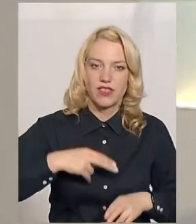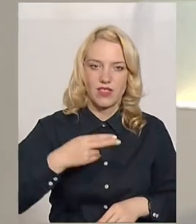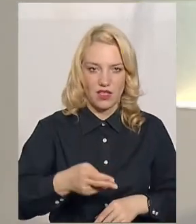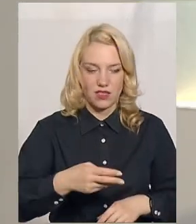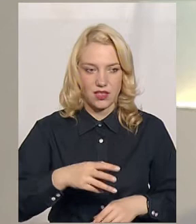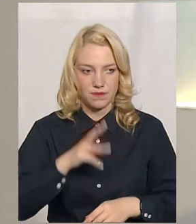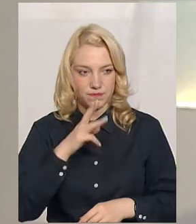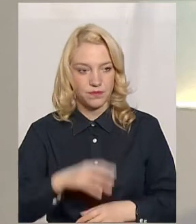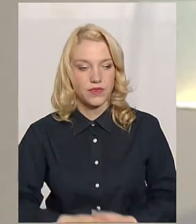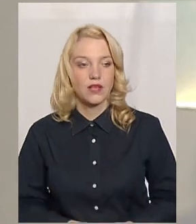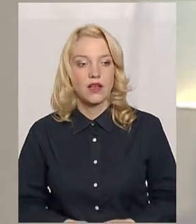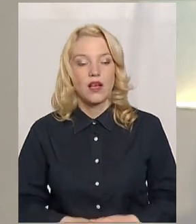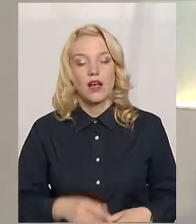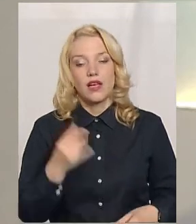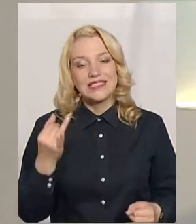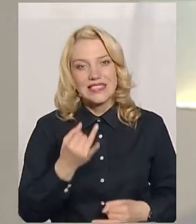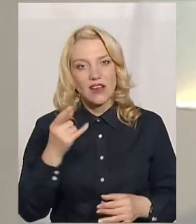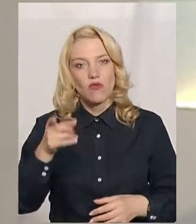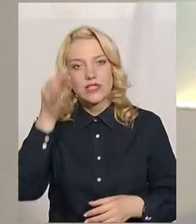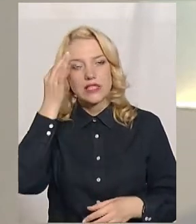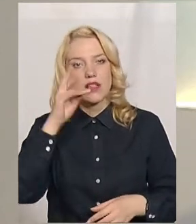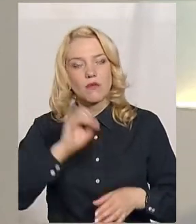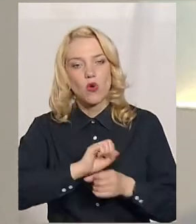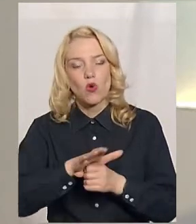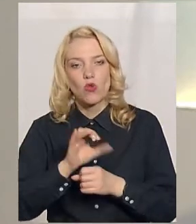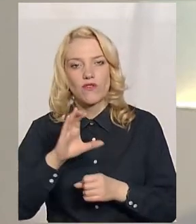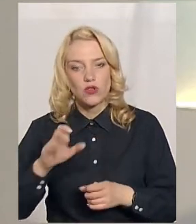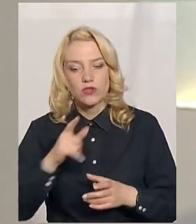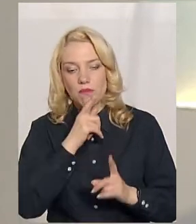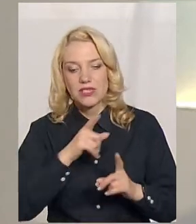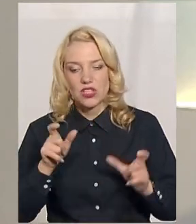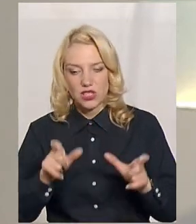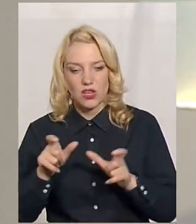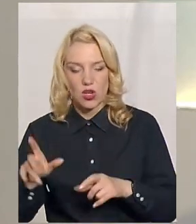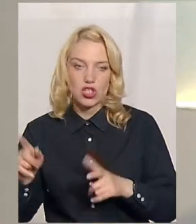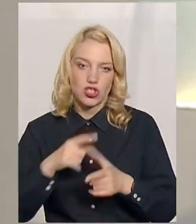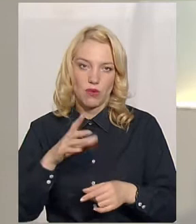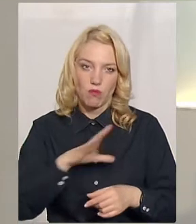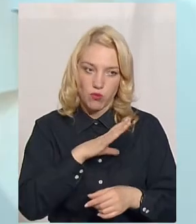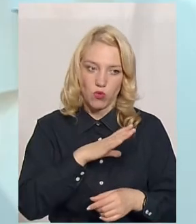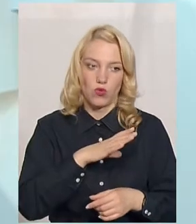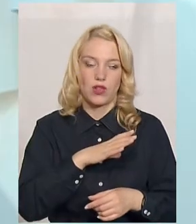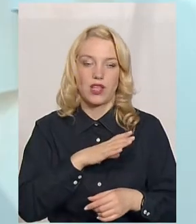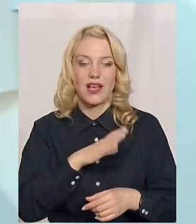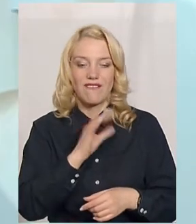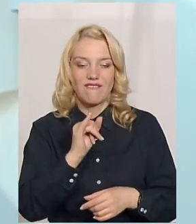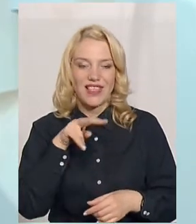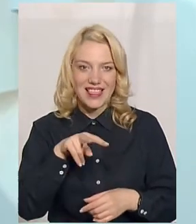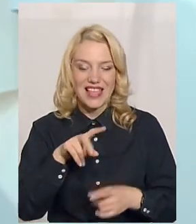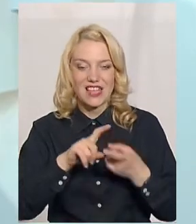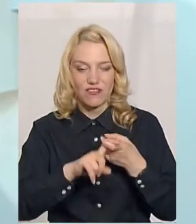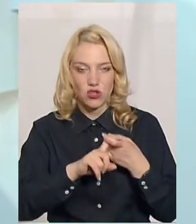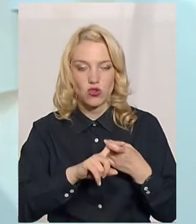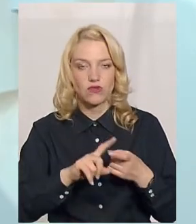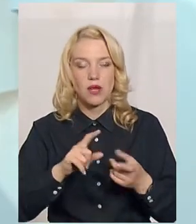коронавірус. Цікаво, під час карантину, чи були випадки серед віллінфікованих випадки підтвердженого коронавірусу? Ні.